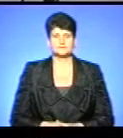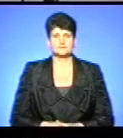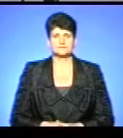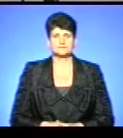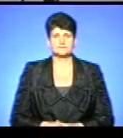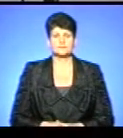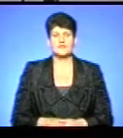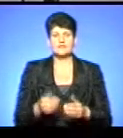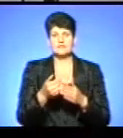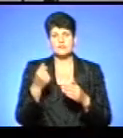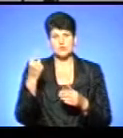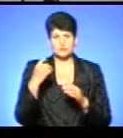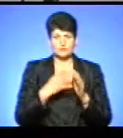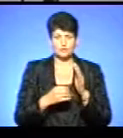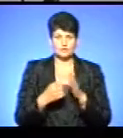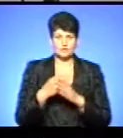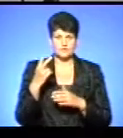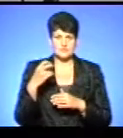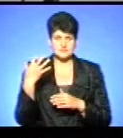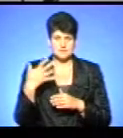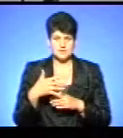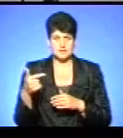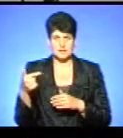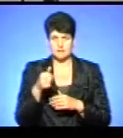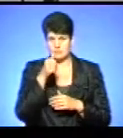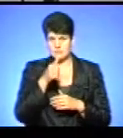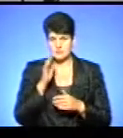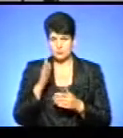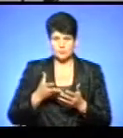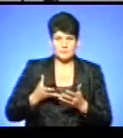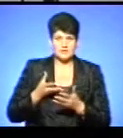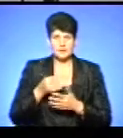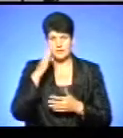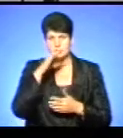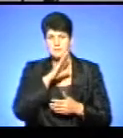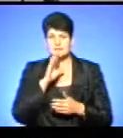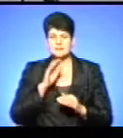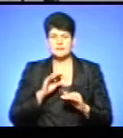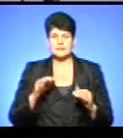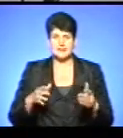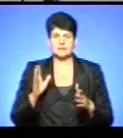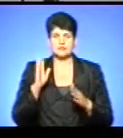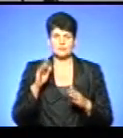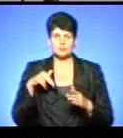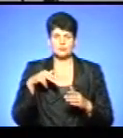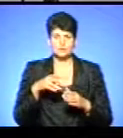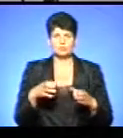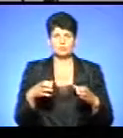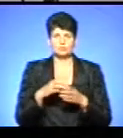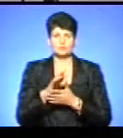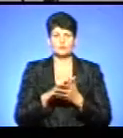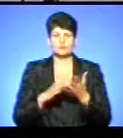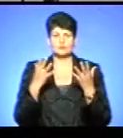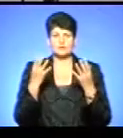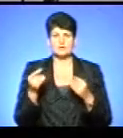Від 190 до 250 гривень в місяць будуть платити батьки за дітей, які відвідуватимуть групу продовженого дня